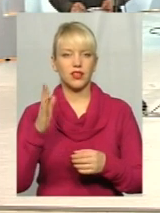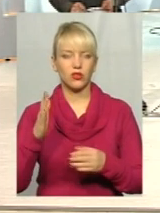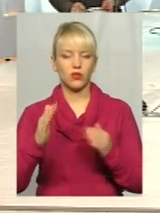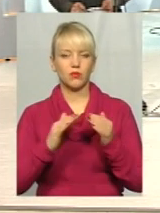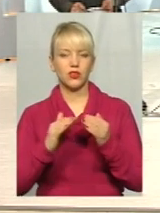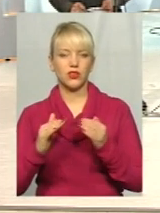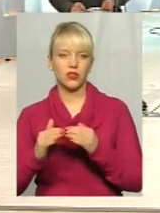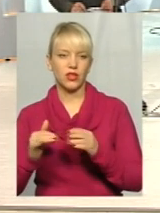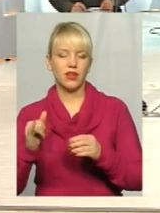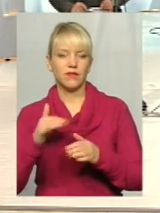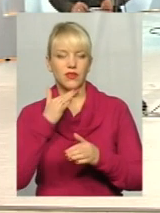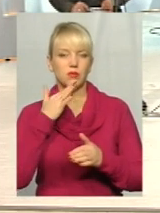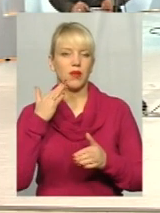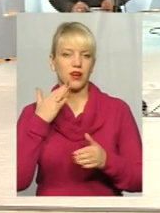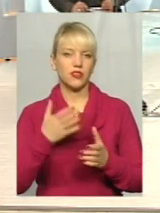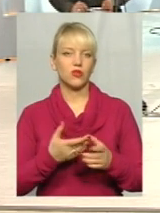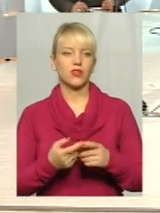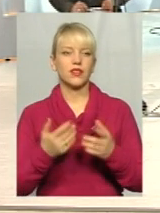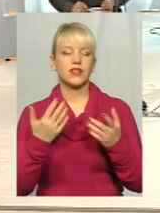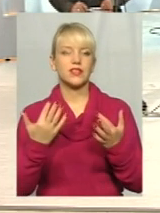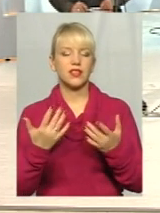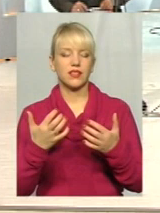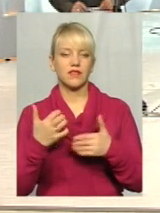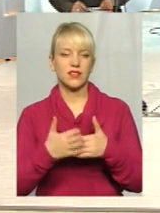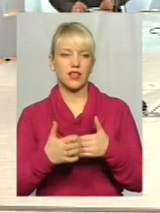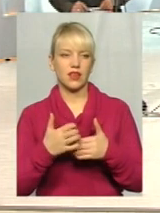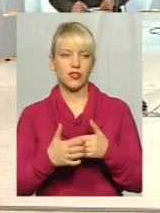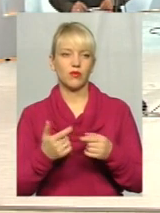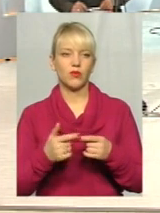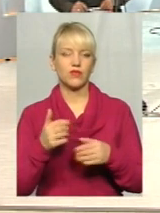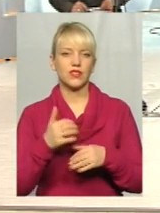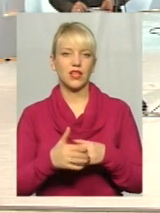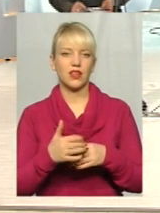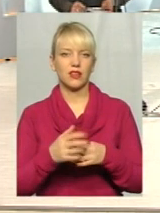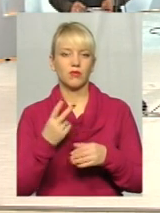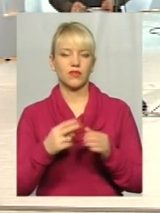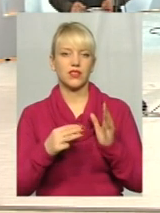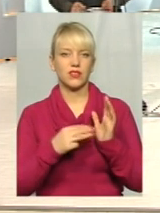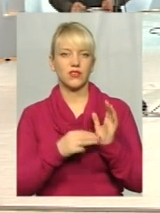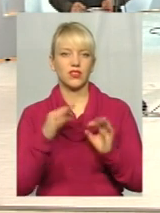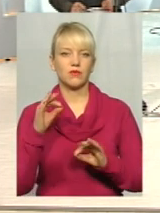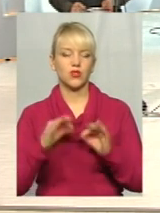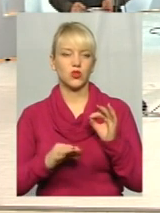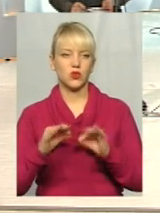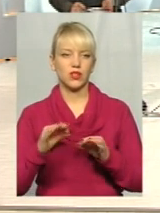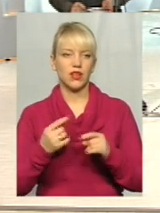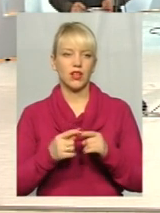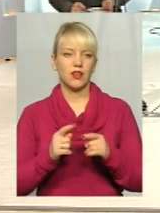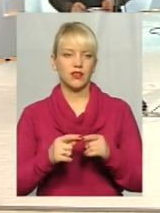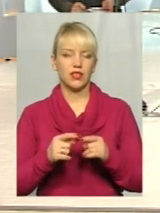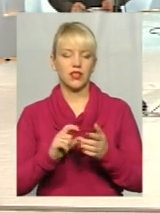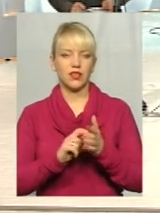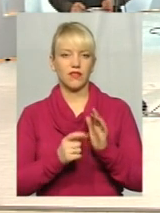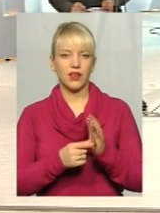будинку, від багатьох вчеників. Разом з тим, в середньому скільки це? В середньому 28% в тій квартплаті, які